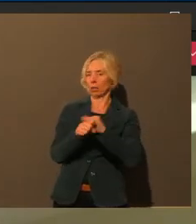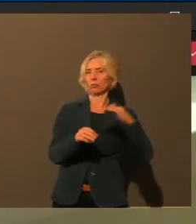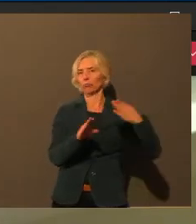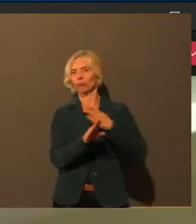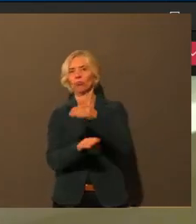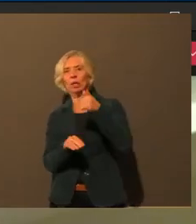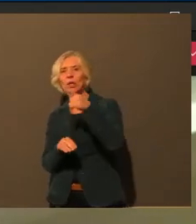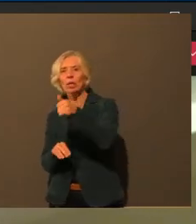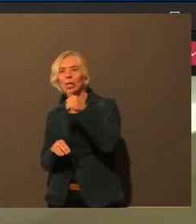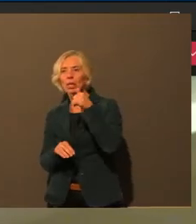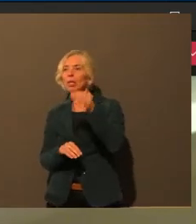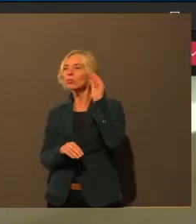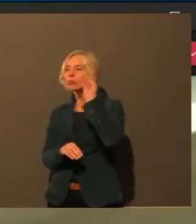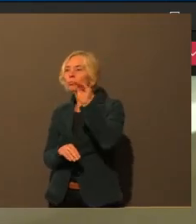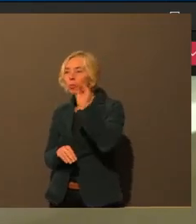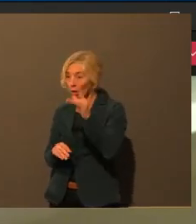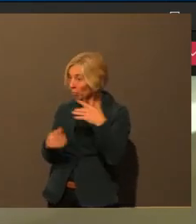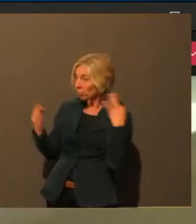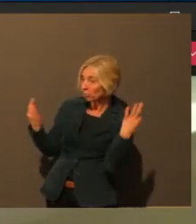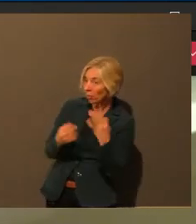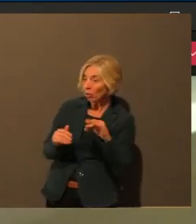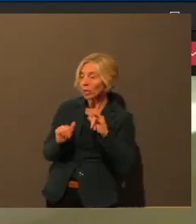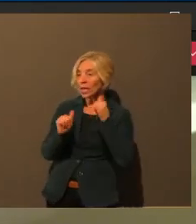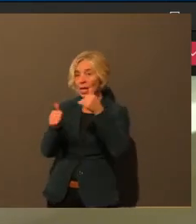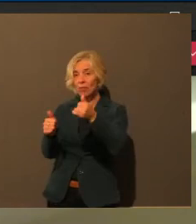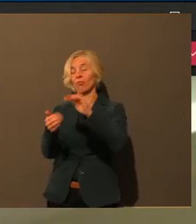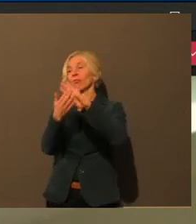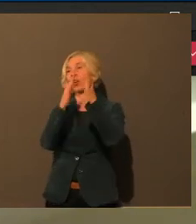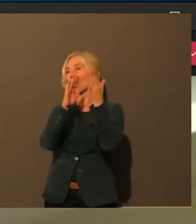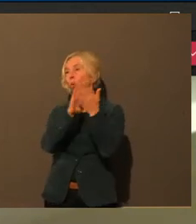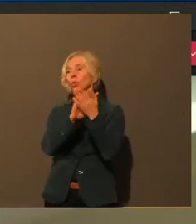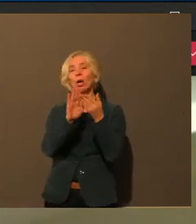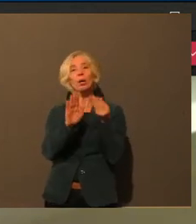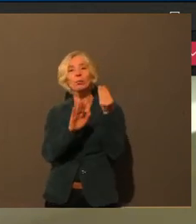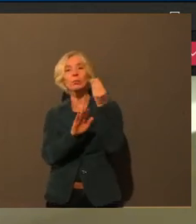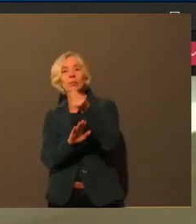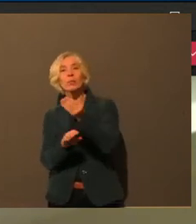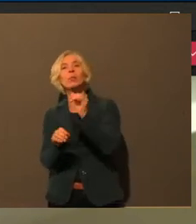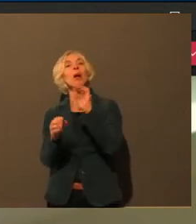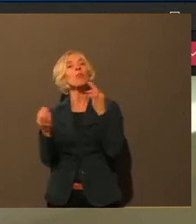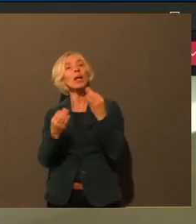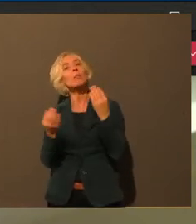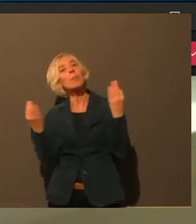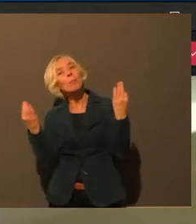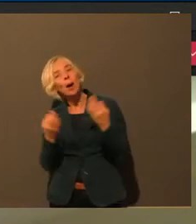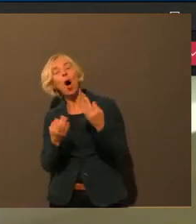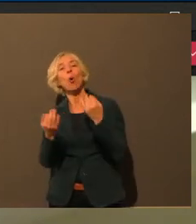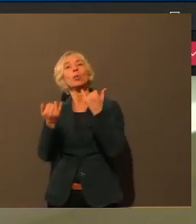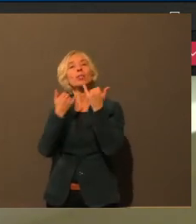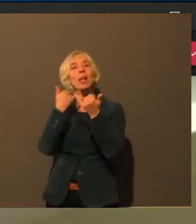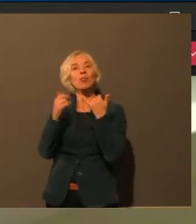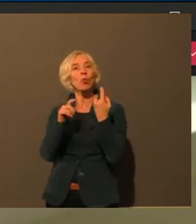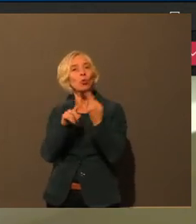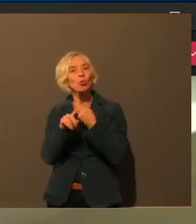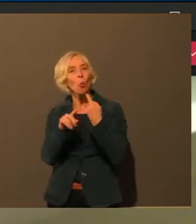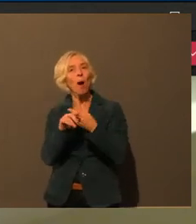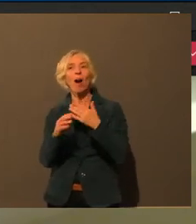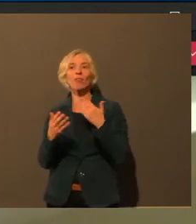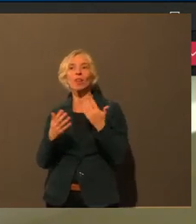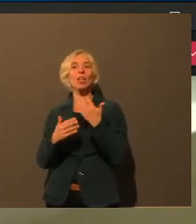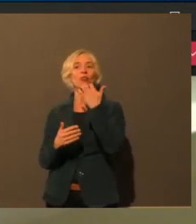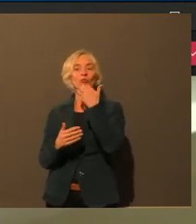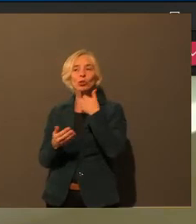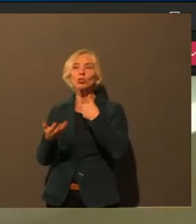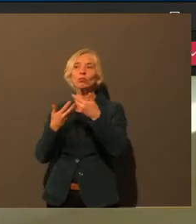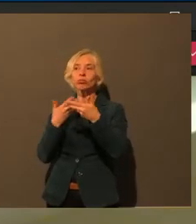ob sie vielleicht auch eine Telefonnummer braucht, wenn dann irgendwo so im Gesprächsaustausch zur Sprache kommt. Ich habe